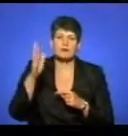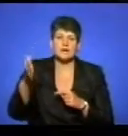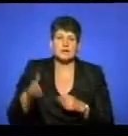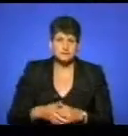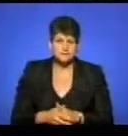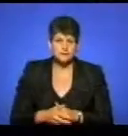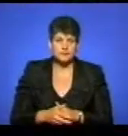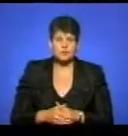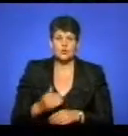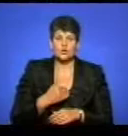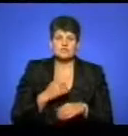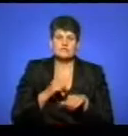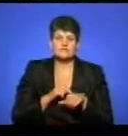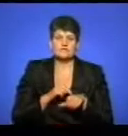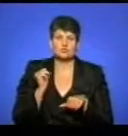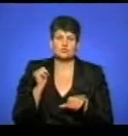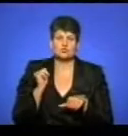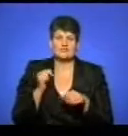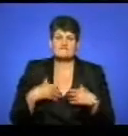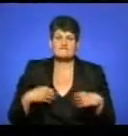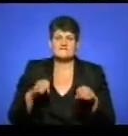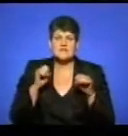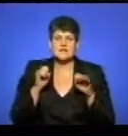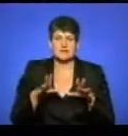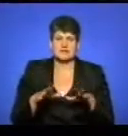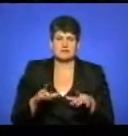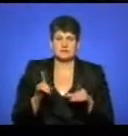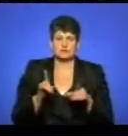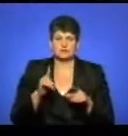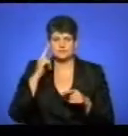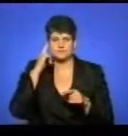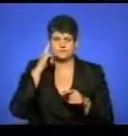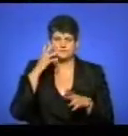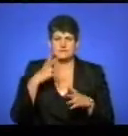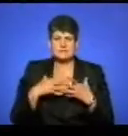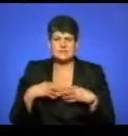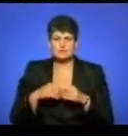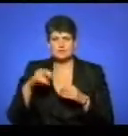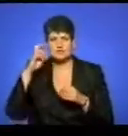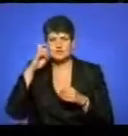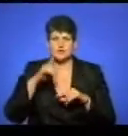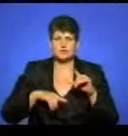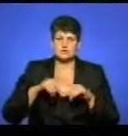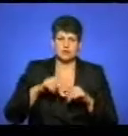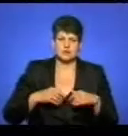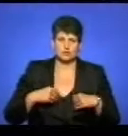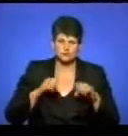Хочеться відчути, віддати ту пожертву, яку собі намірив. За сім'ю, за державу, за родину.